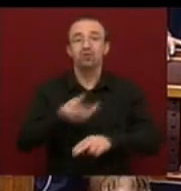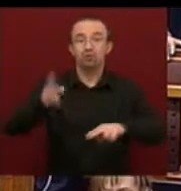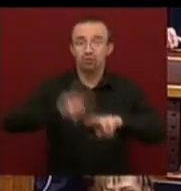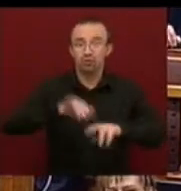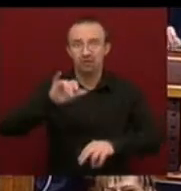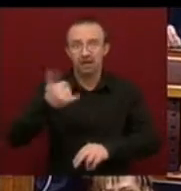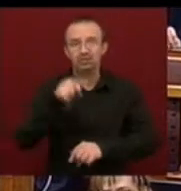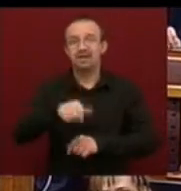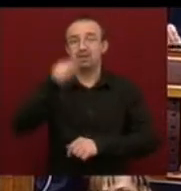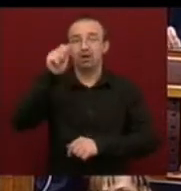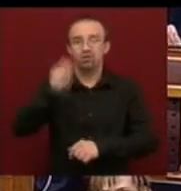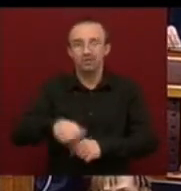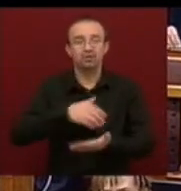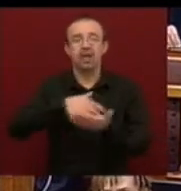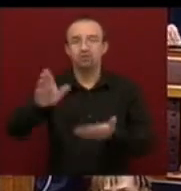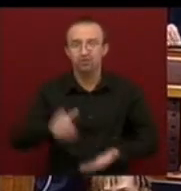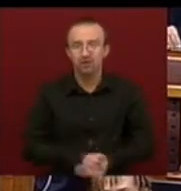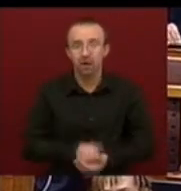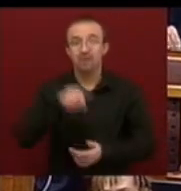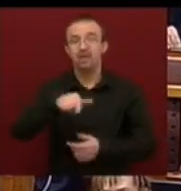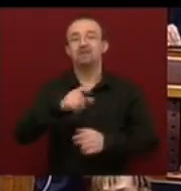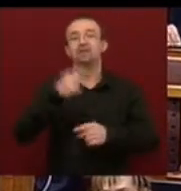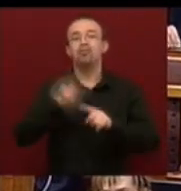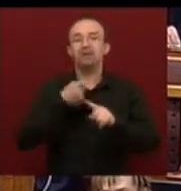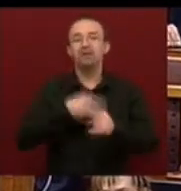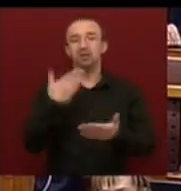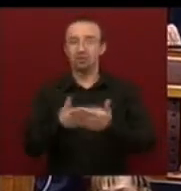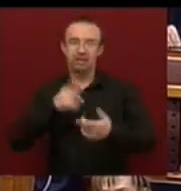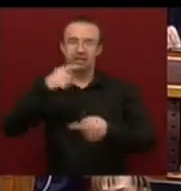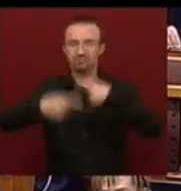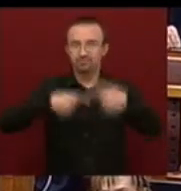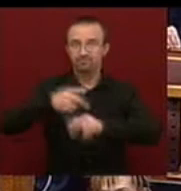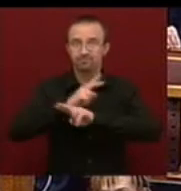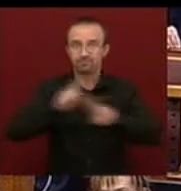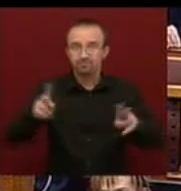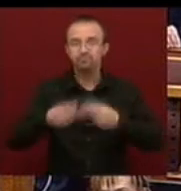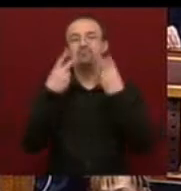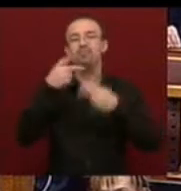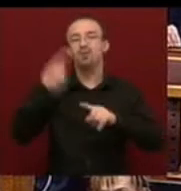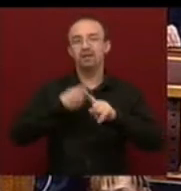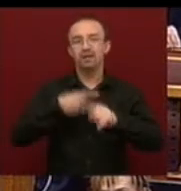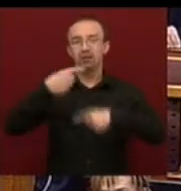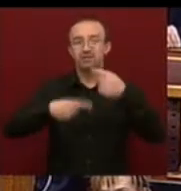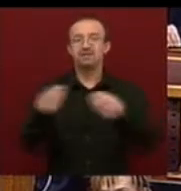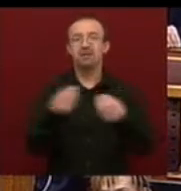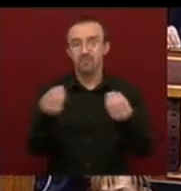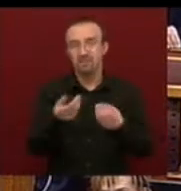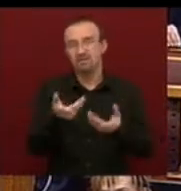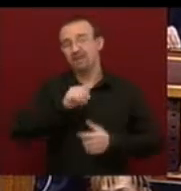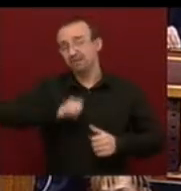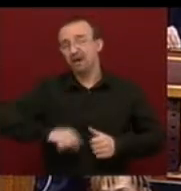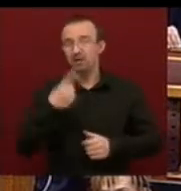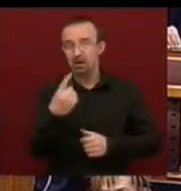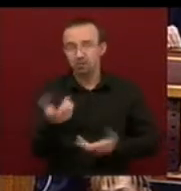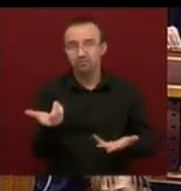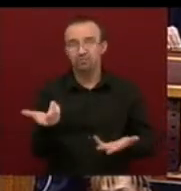többsége is ezt a döntést elutasítja. Ennek vannak politikai és gazdasági konzekvenciái. A legfontosabb politikai konzekvenciája, bármennyire is fájdalmas